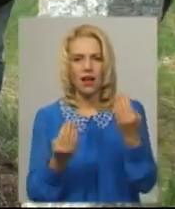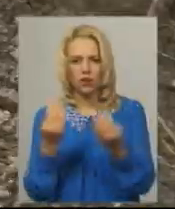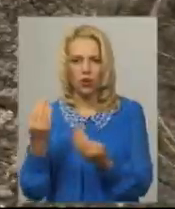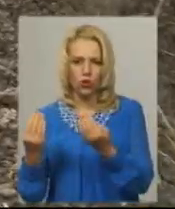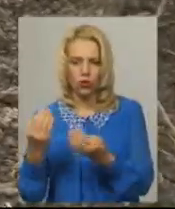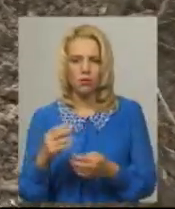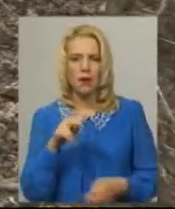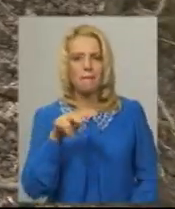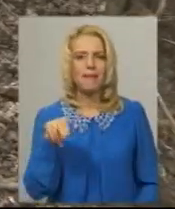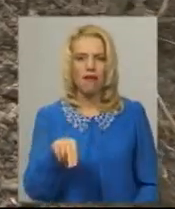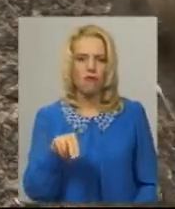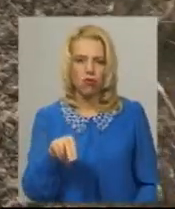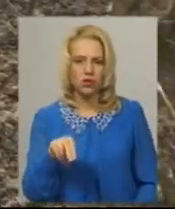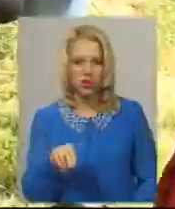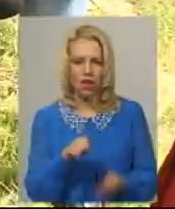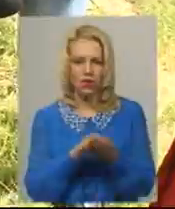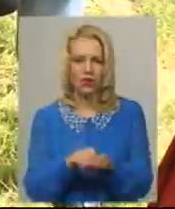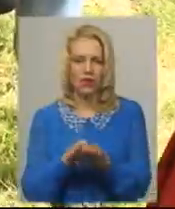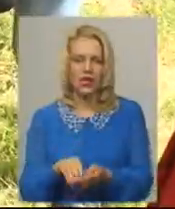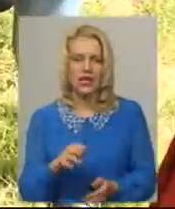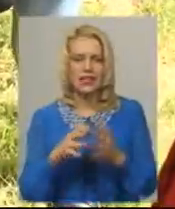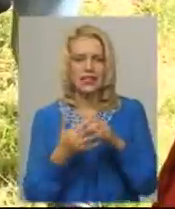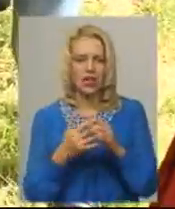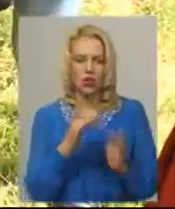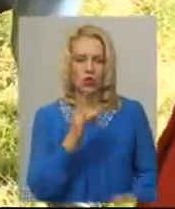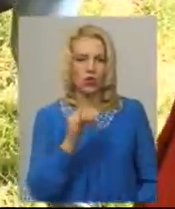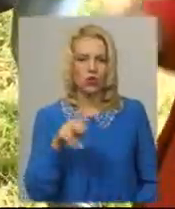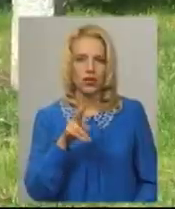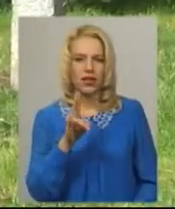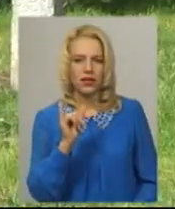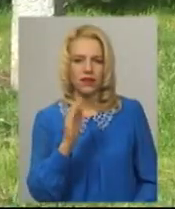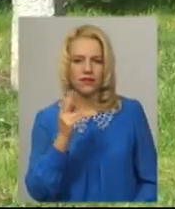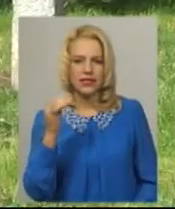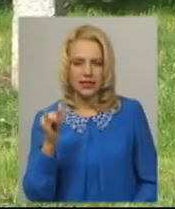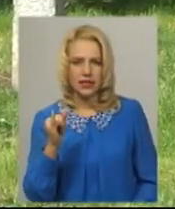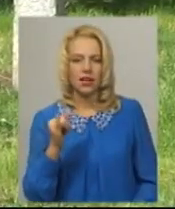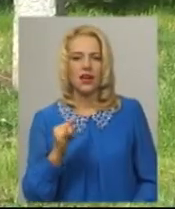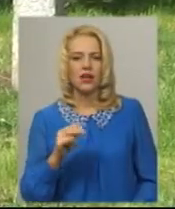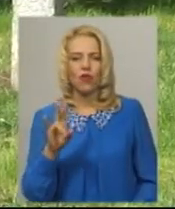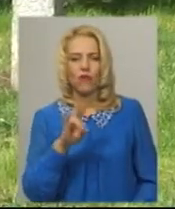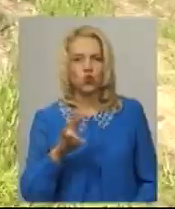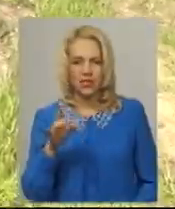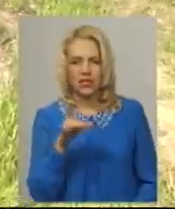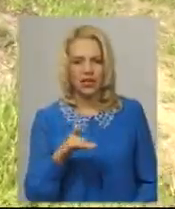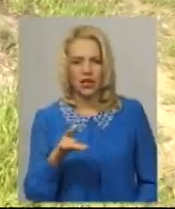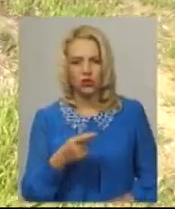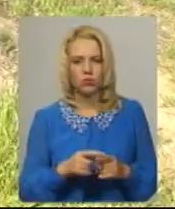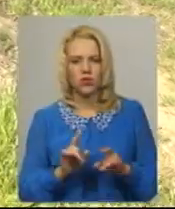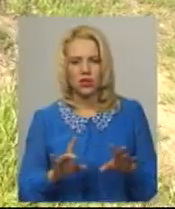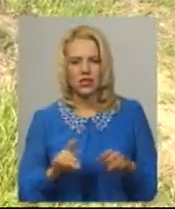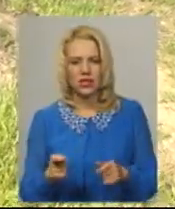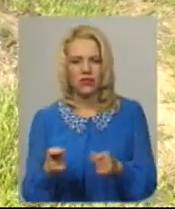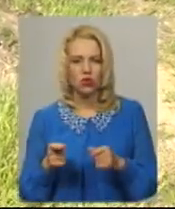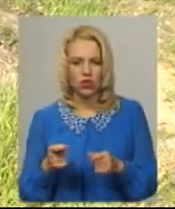затопленого літописного міста Калюс поблизу села Рудківці Новоушицького району. Про це розповів завідуючий відділом охорони пам'яток